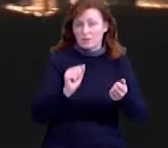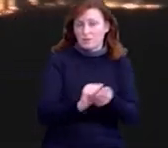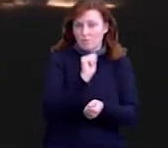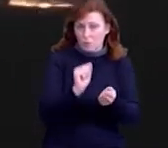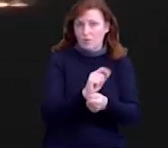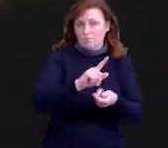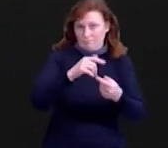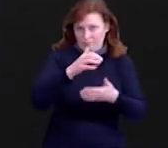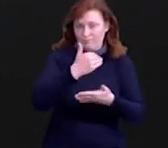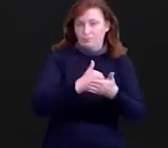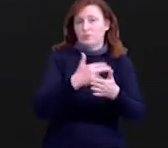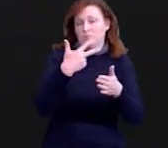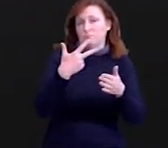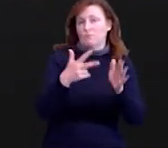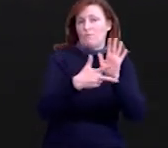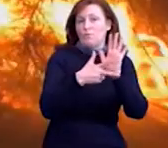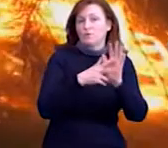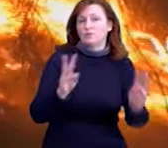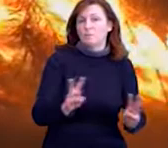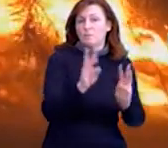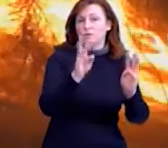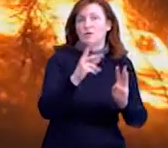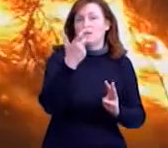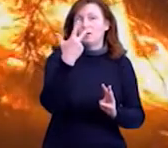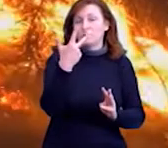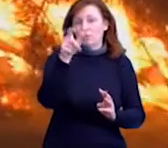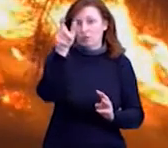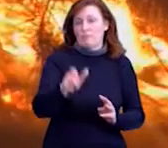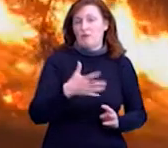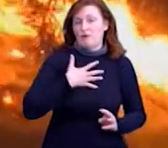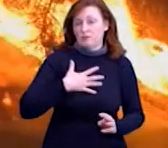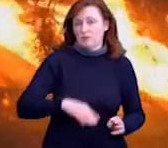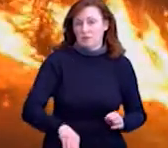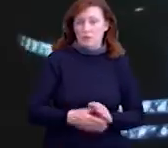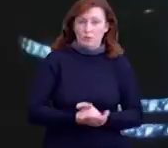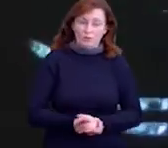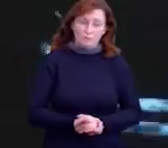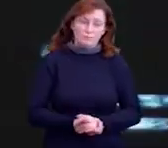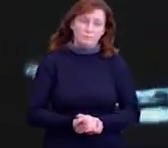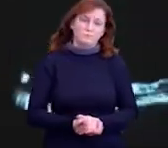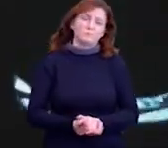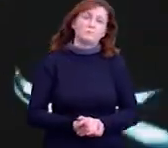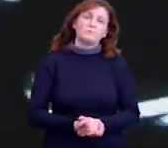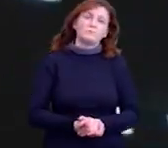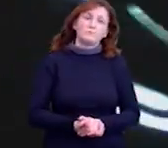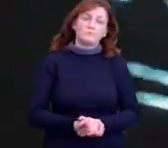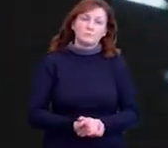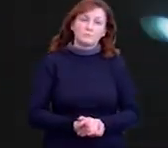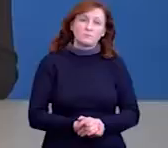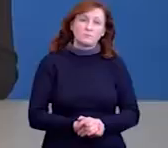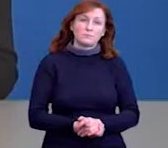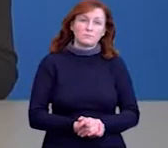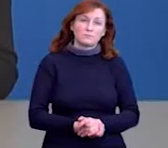38 пожеж. Три людини загинули. Дар'я Янушкевич, Олексій Коцепчук, Олександр Поліщук. Новини на Суспільному.